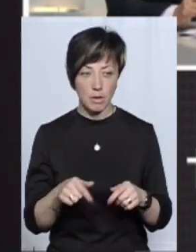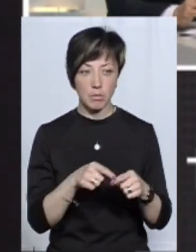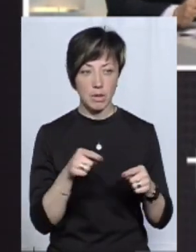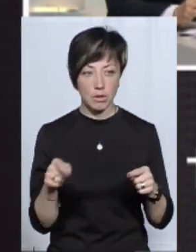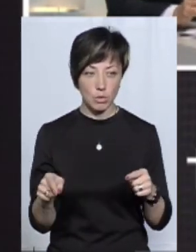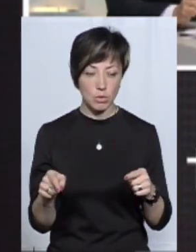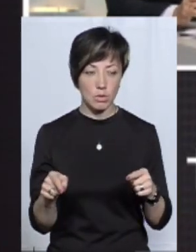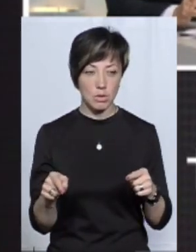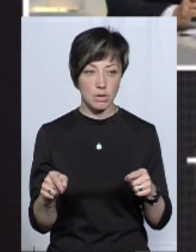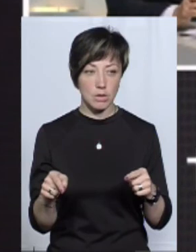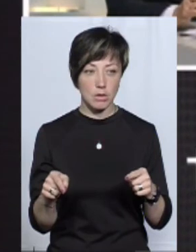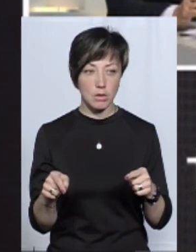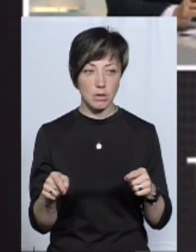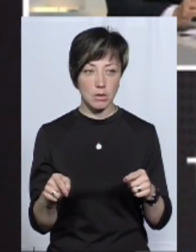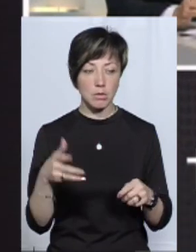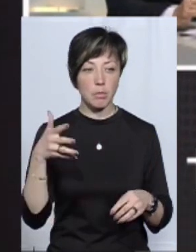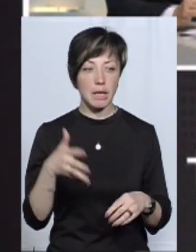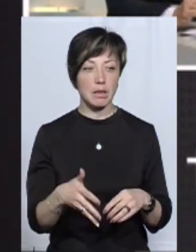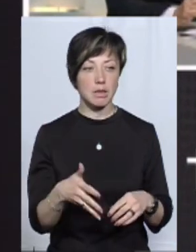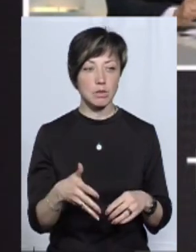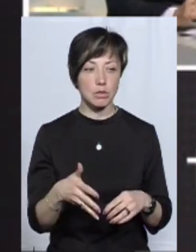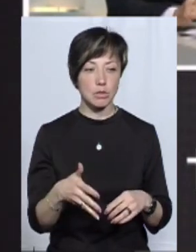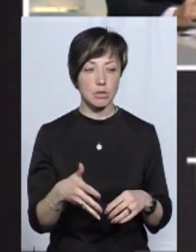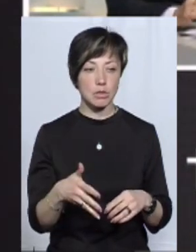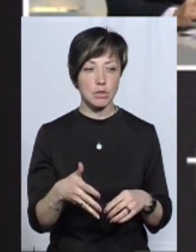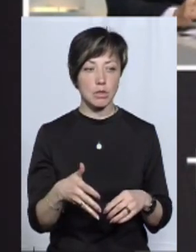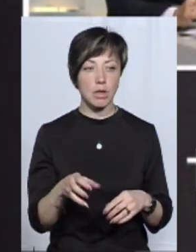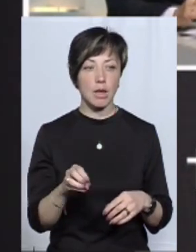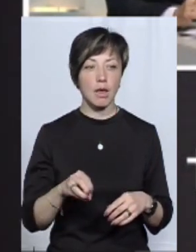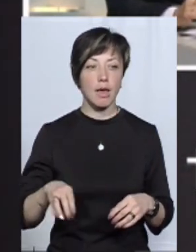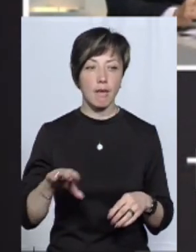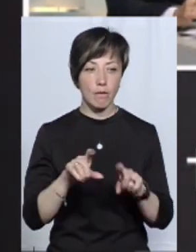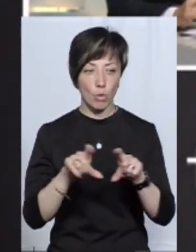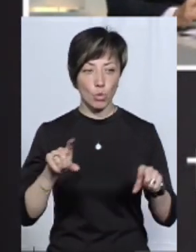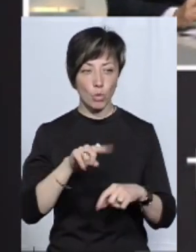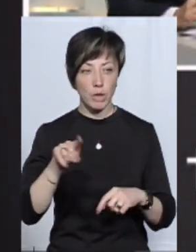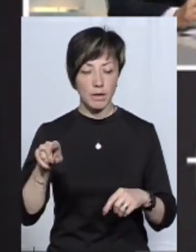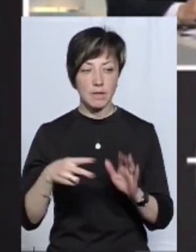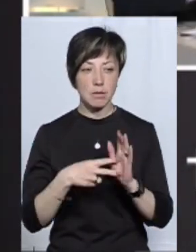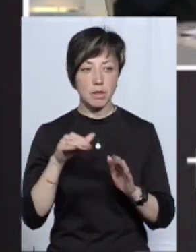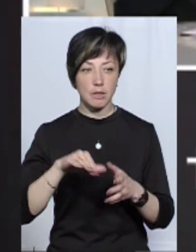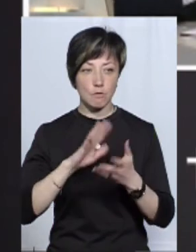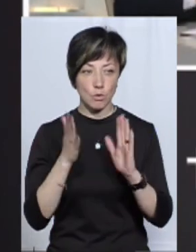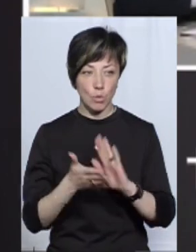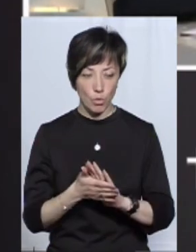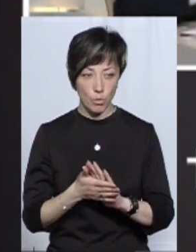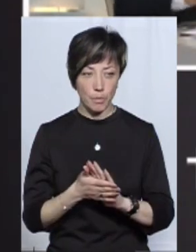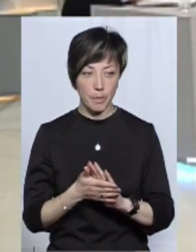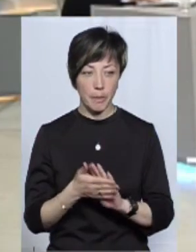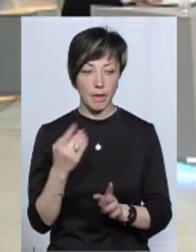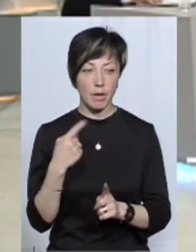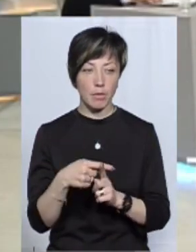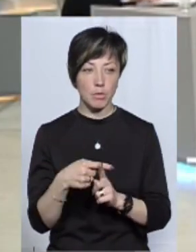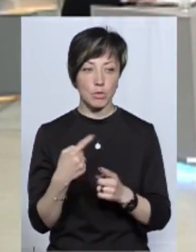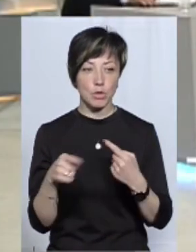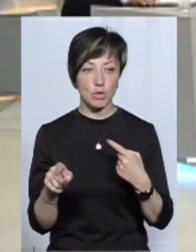за цей період пільговий, так званий, майже 5 тисяч євроблях і майже 7 тисяч всього, в цілому, плюс